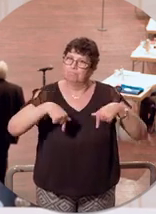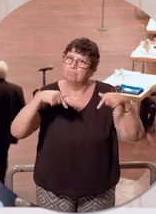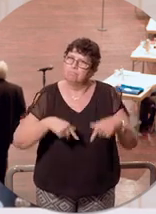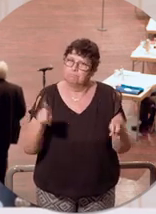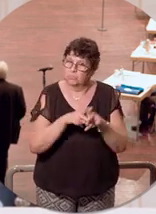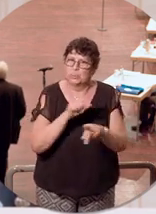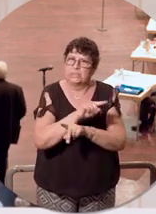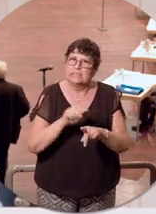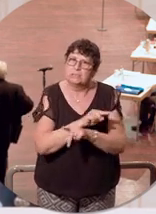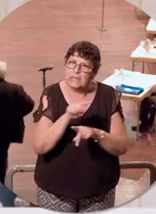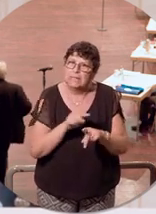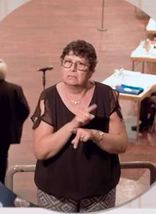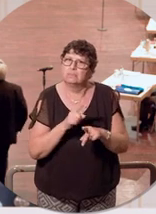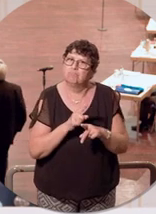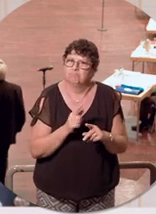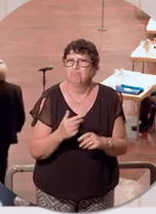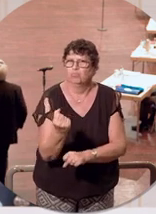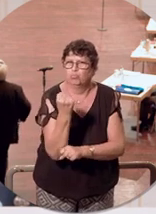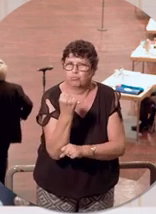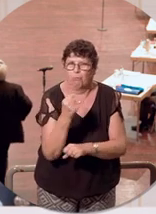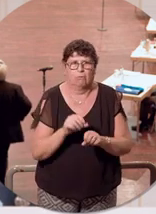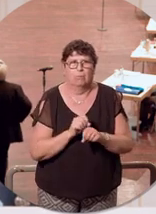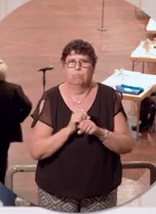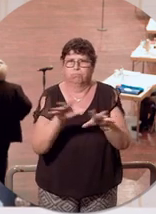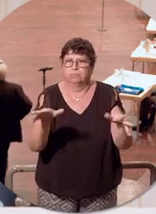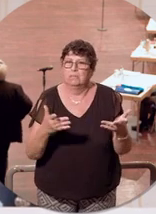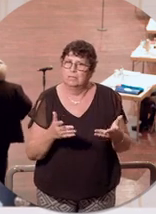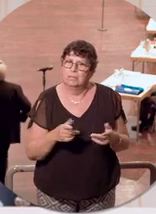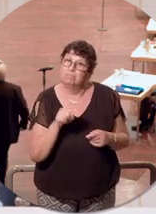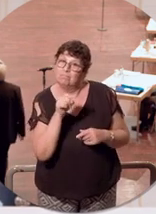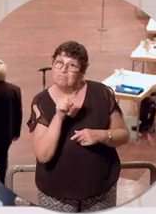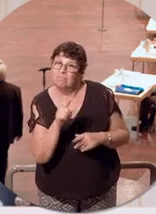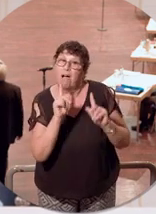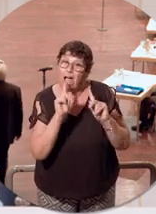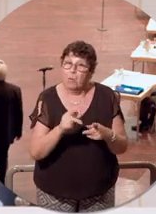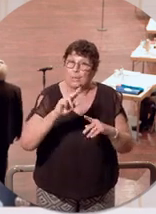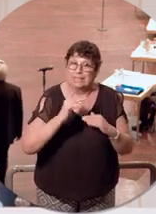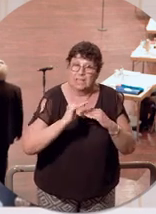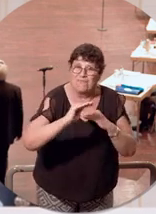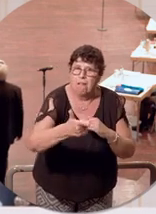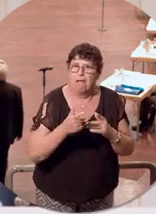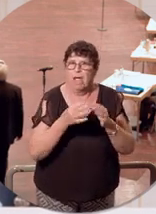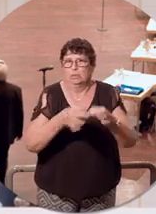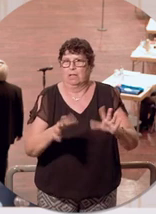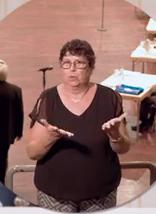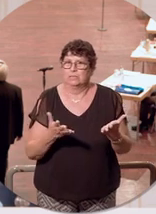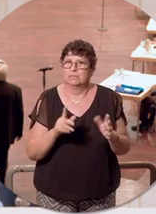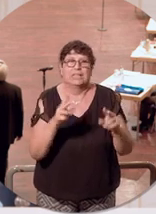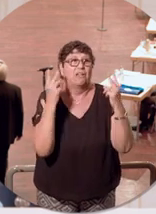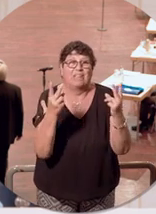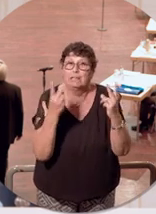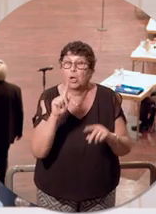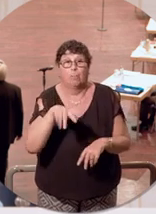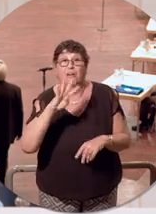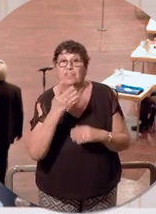kürzester Zeit als die dominierende Mutante durchgesetzt und sie hat maßgeblich diese dritte Welle ausgelöst. Und dabei ist jetzt auch nicht so wichtig, ob die